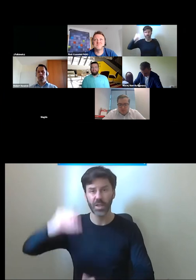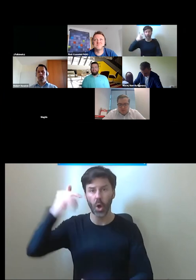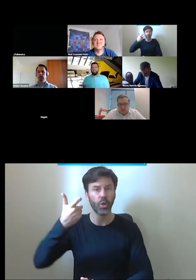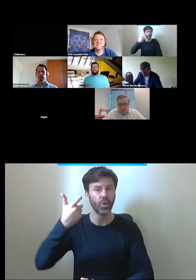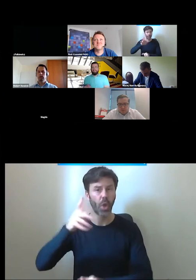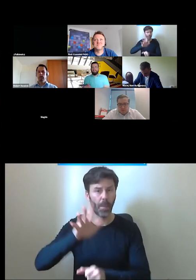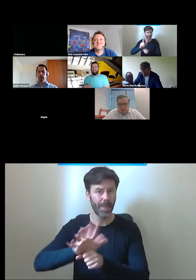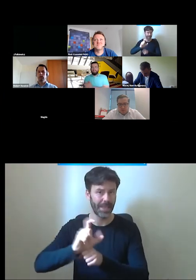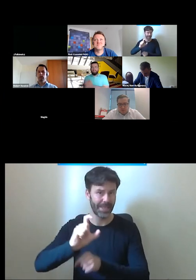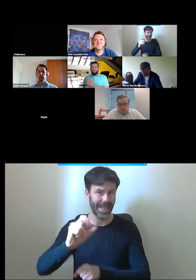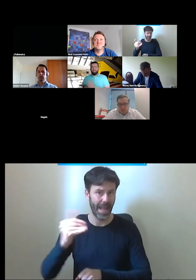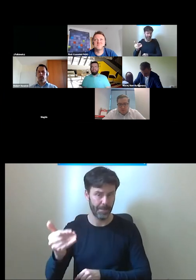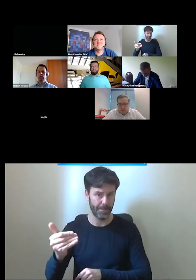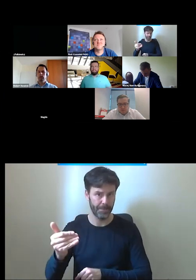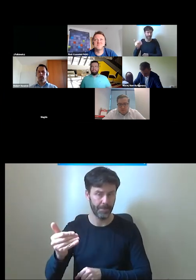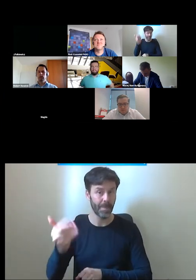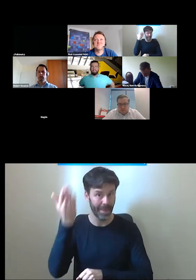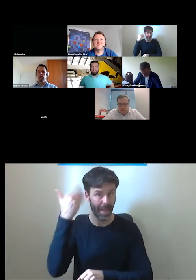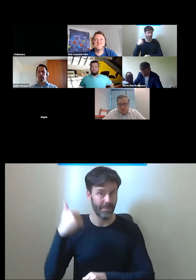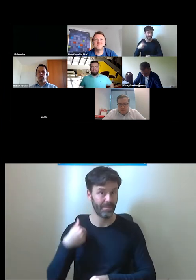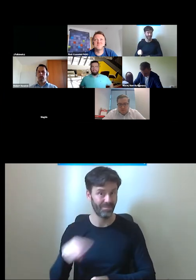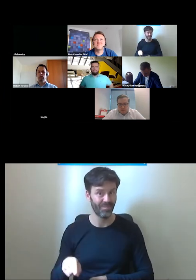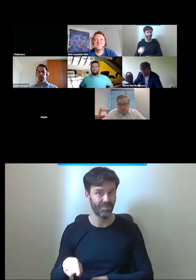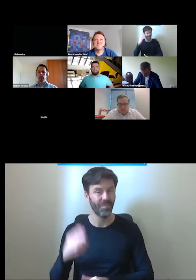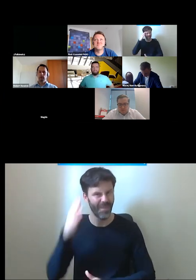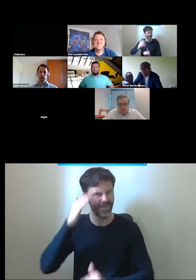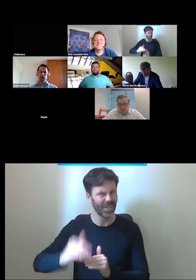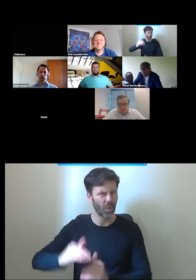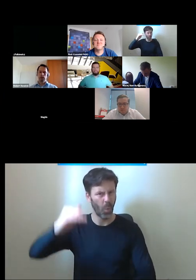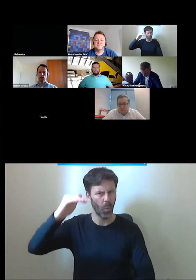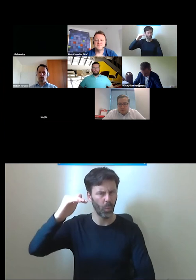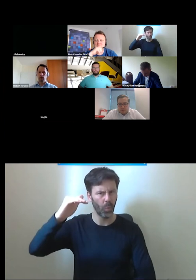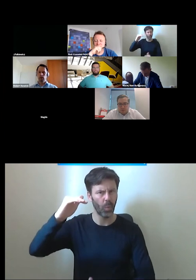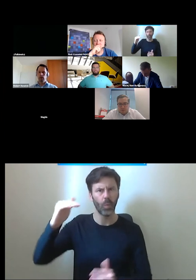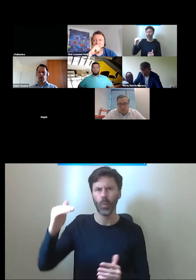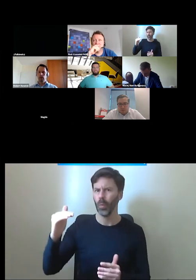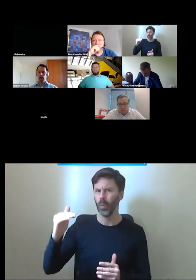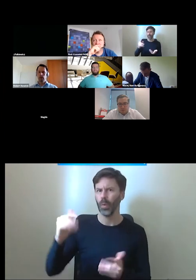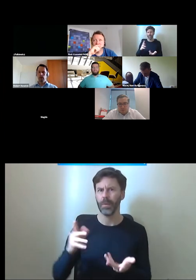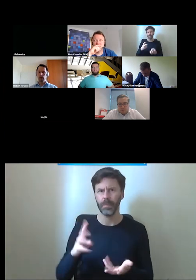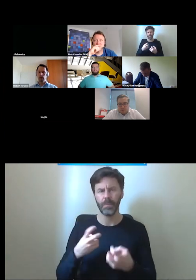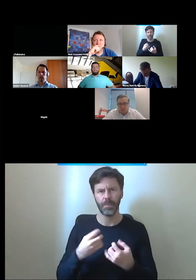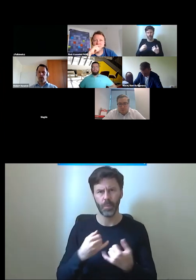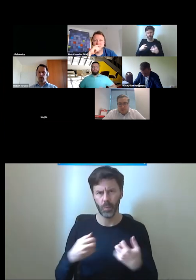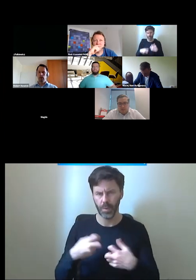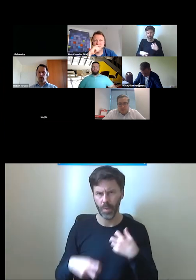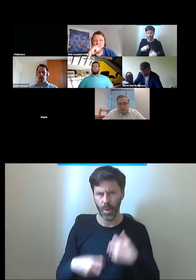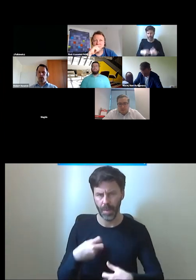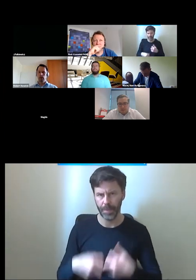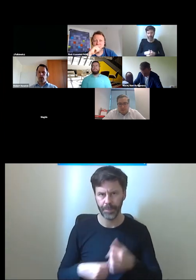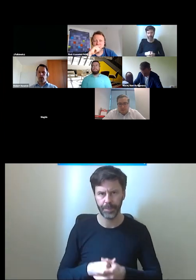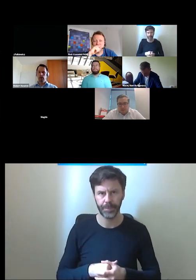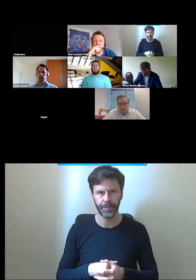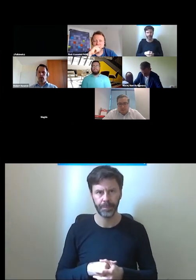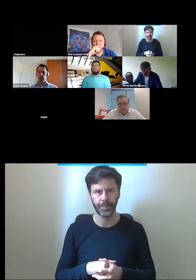centymetrów no i teraz jak Państwo doskonale wiecie jak Państwo doskonale wiecie no mamy różne typy tabury które się po tej sieci poruszają i niestety